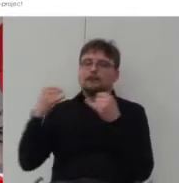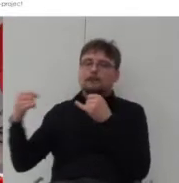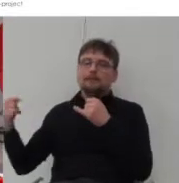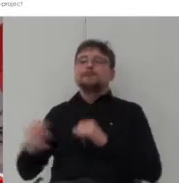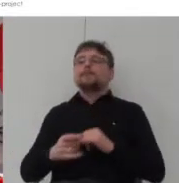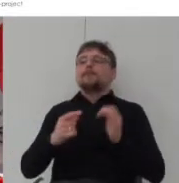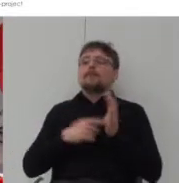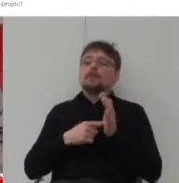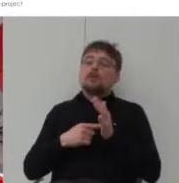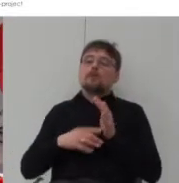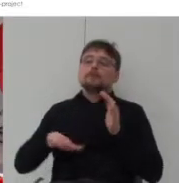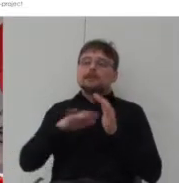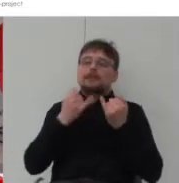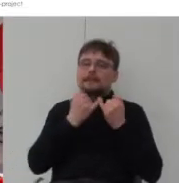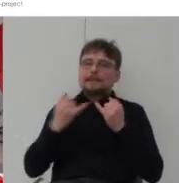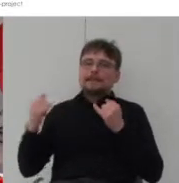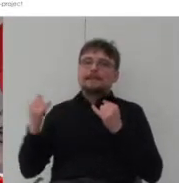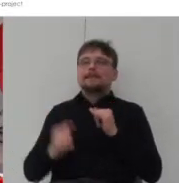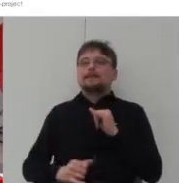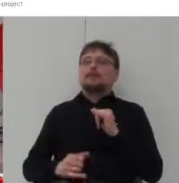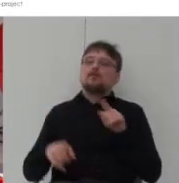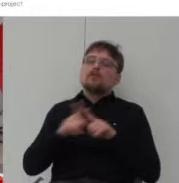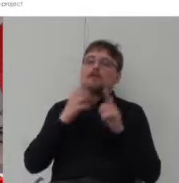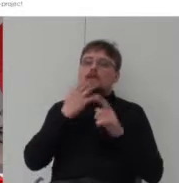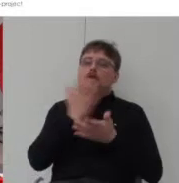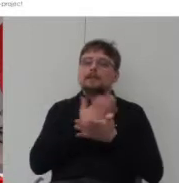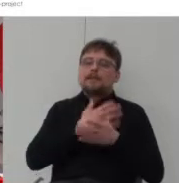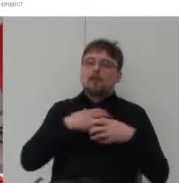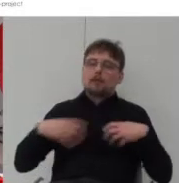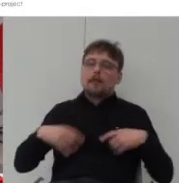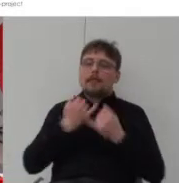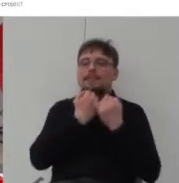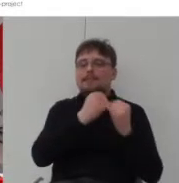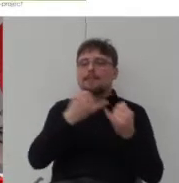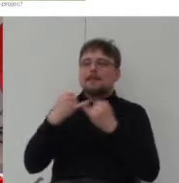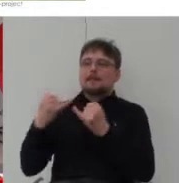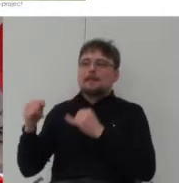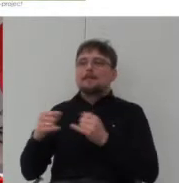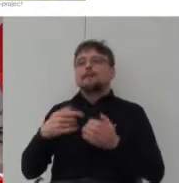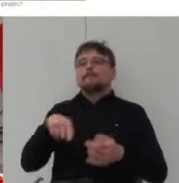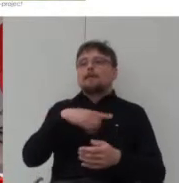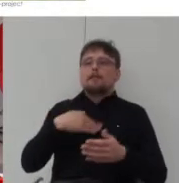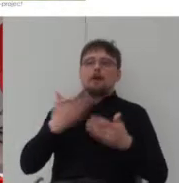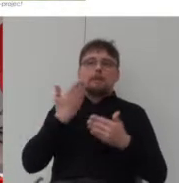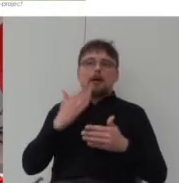przestrzeń jest trochę inna inna jest zagospodarowanie mamy bardzo rozbudowany program